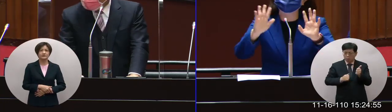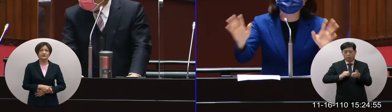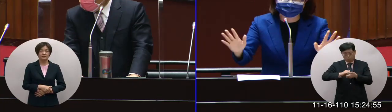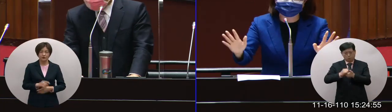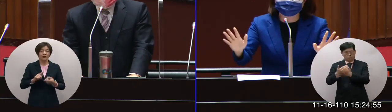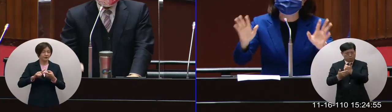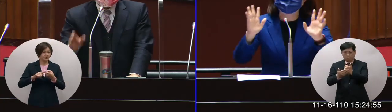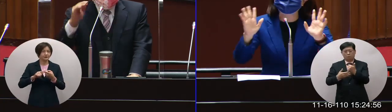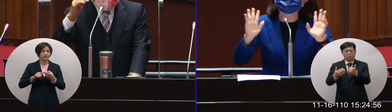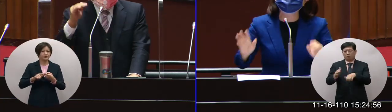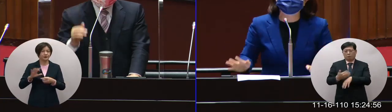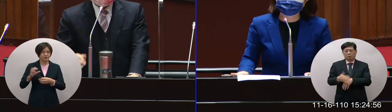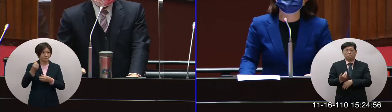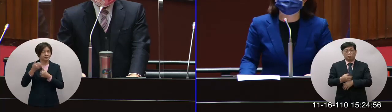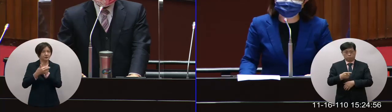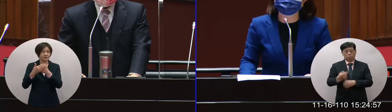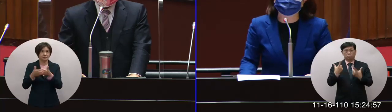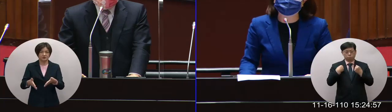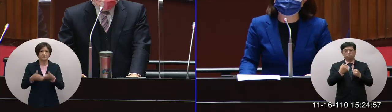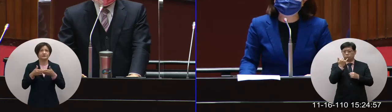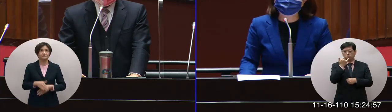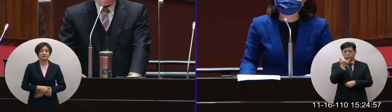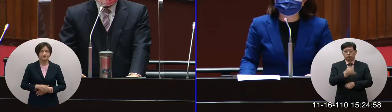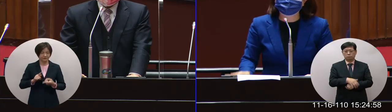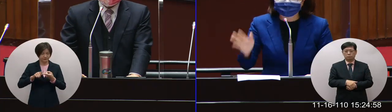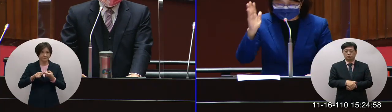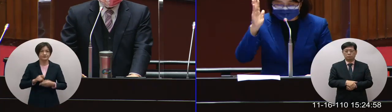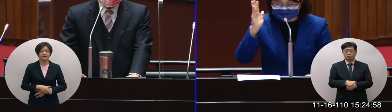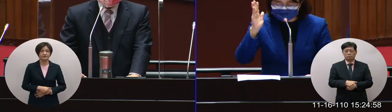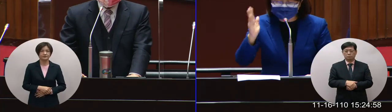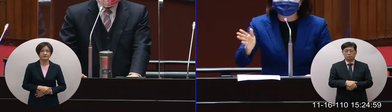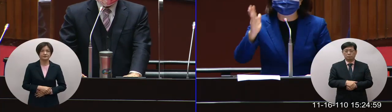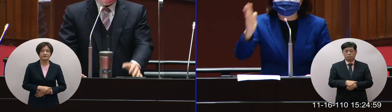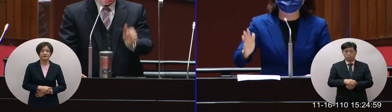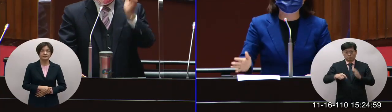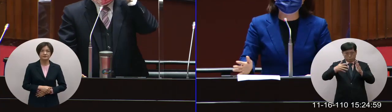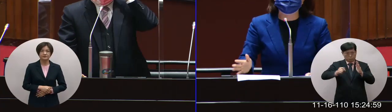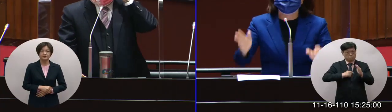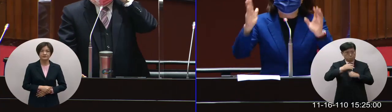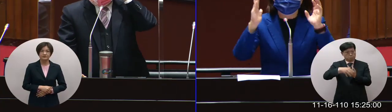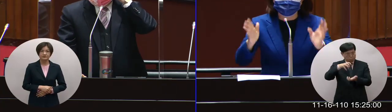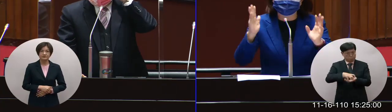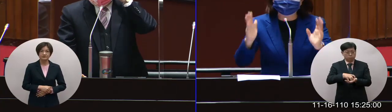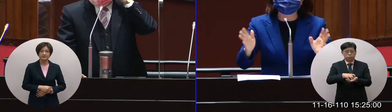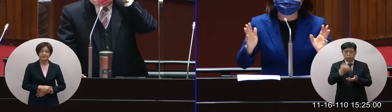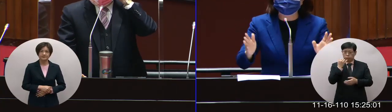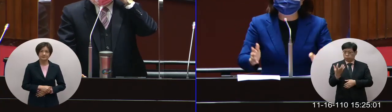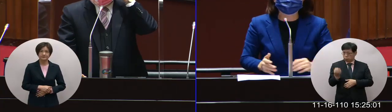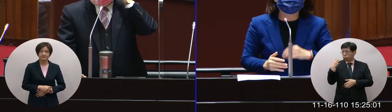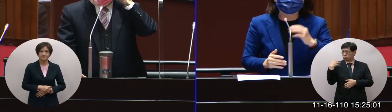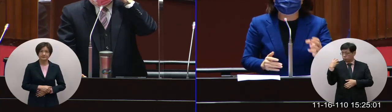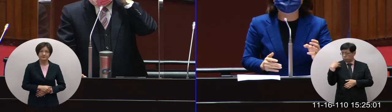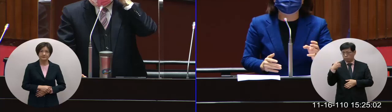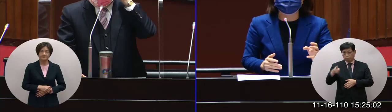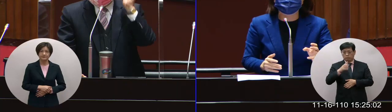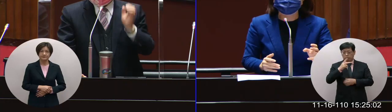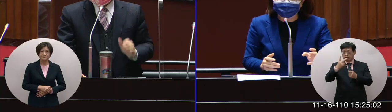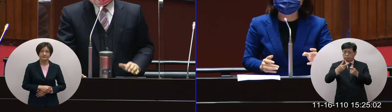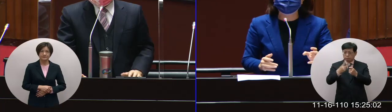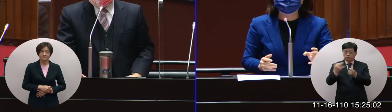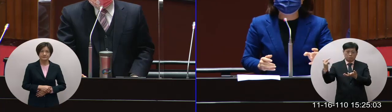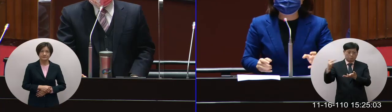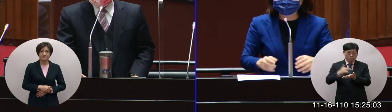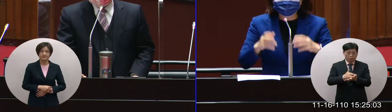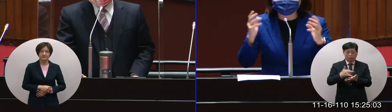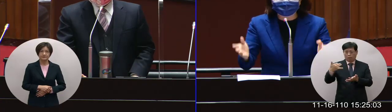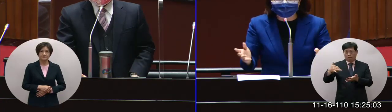保障他不影響這當然也是一種做法啦對啦那但院長你保證就是權益不會因為他兩年時間